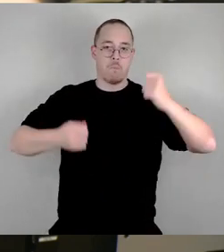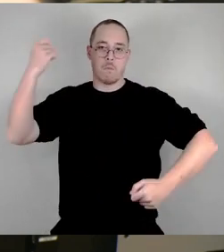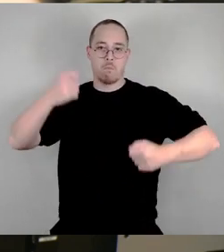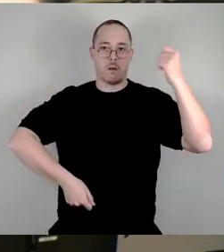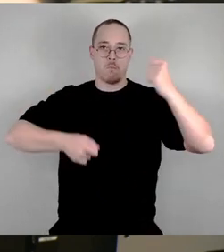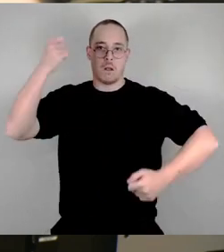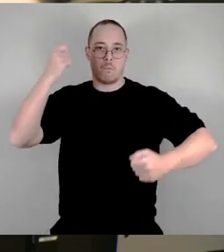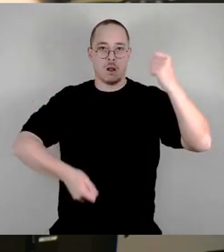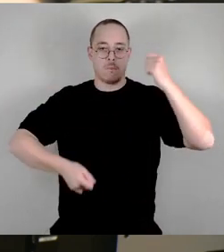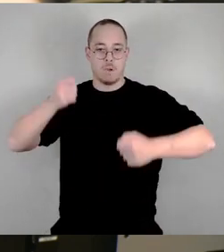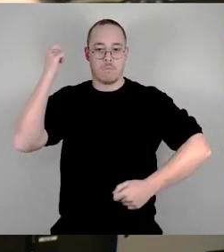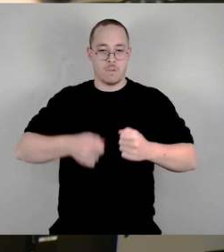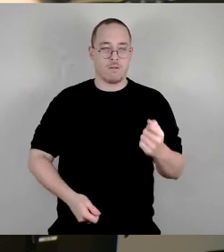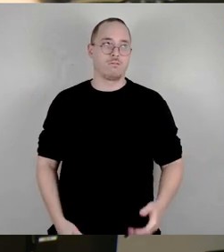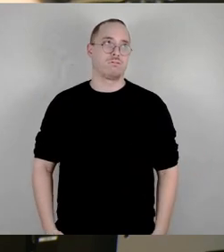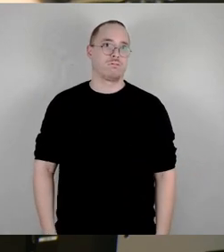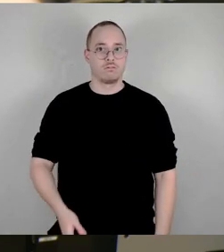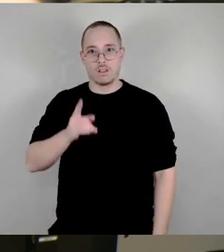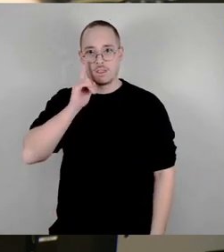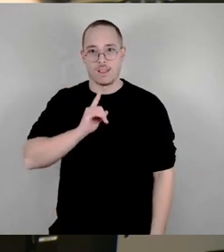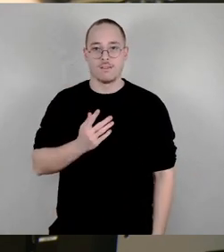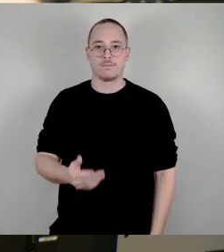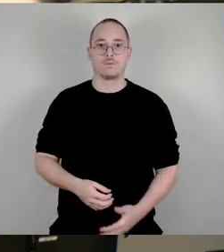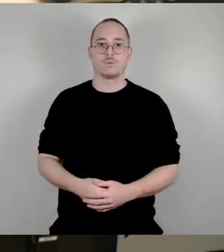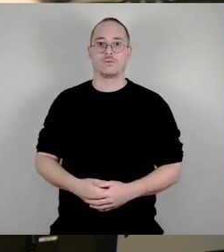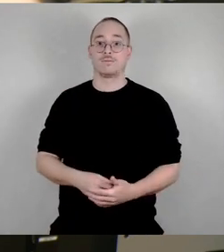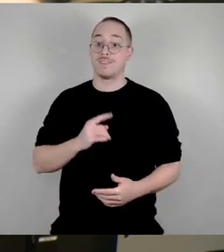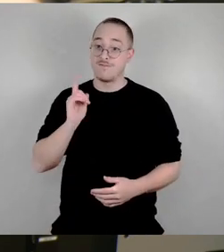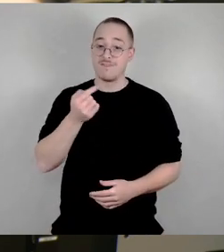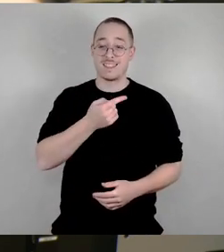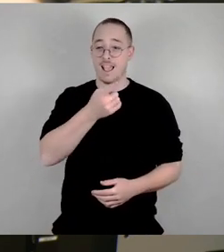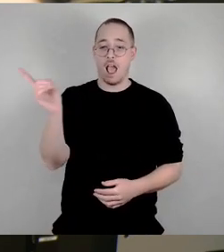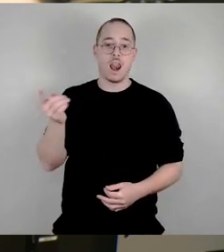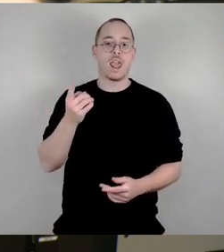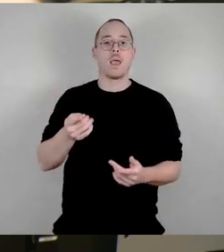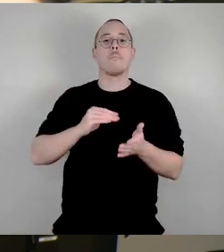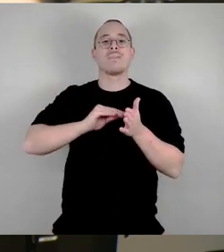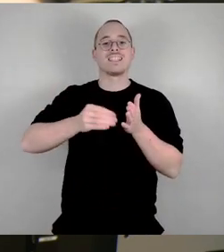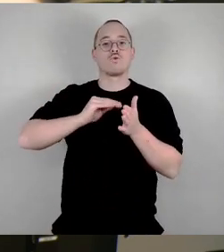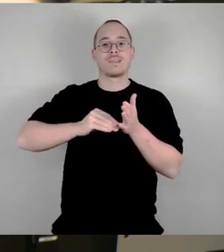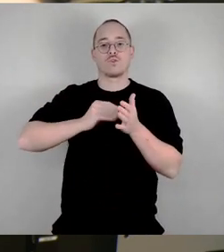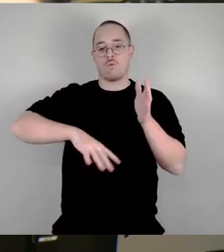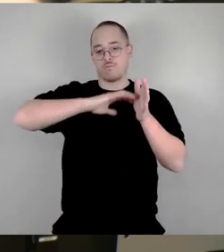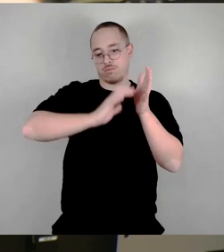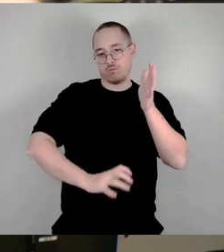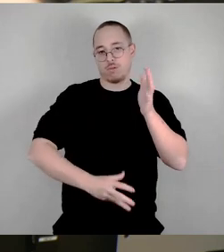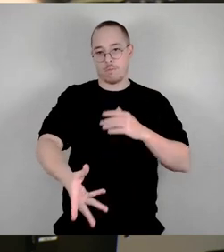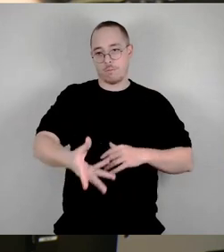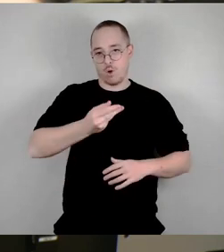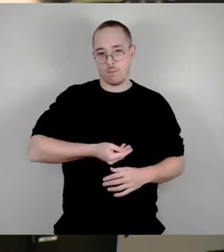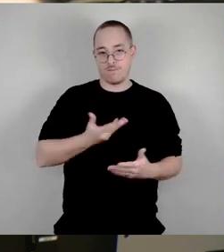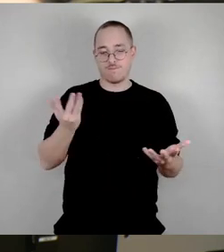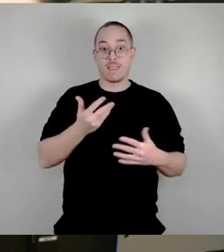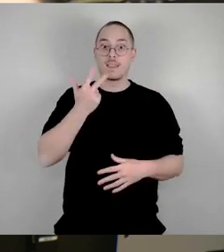Beschwerdelage, die neuesten Petitionen bekommen. Da sind gleich wieder drei eingedrudelt. Und da geht es wirklich eigentlich darum, gleiche Künstler